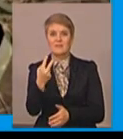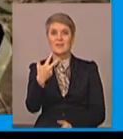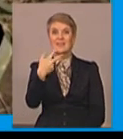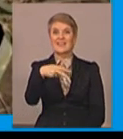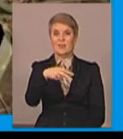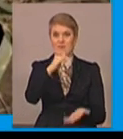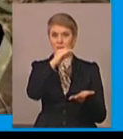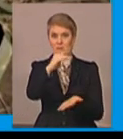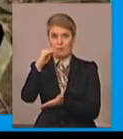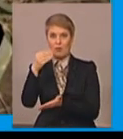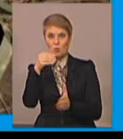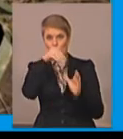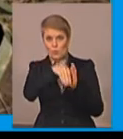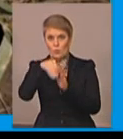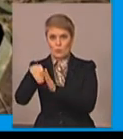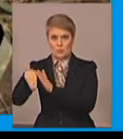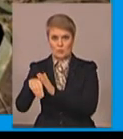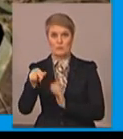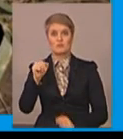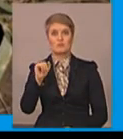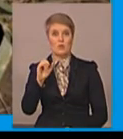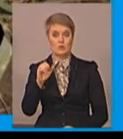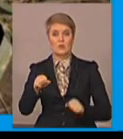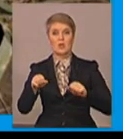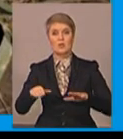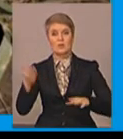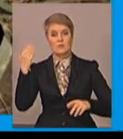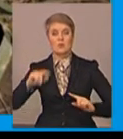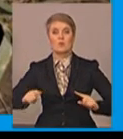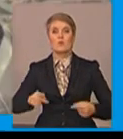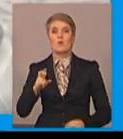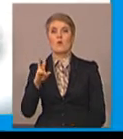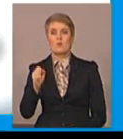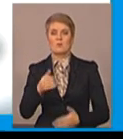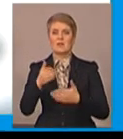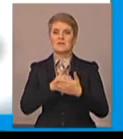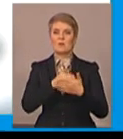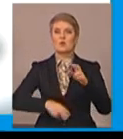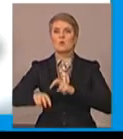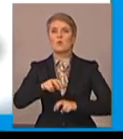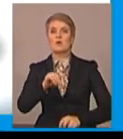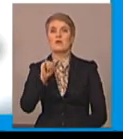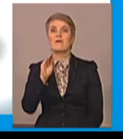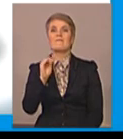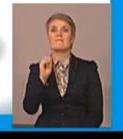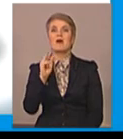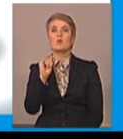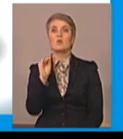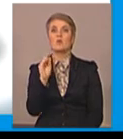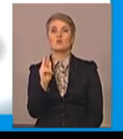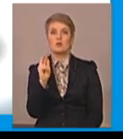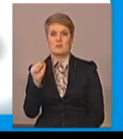Свого часу Чаус ухвалив рішення взяти під варту Геннадія Корбана. скасував розшук Юрія Іванющенка, знаного як Юра